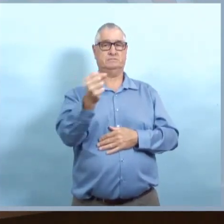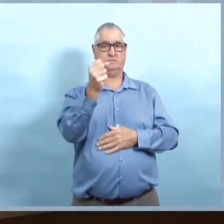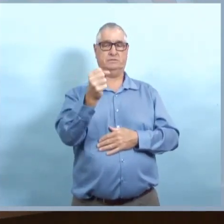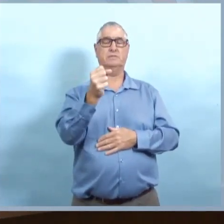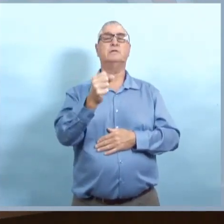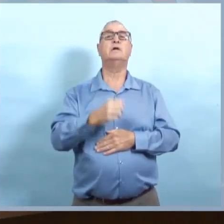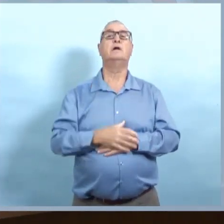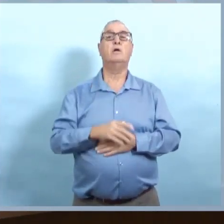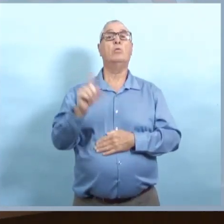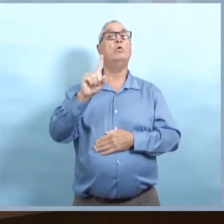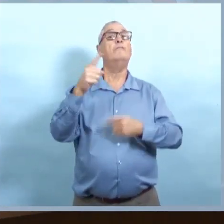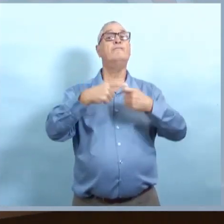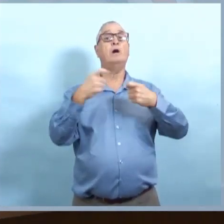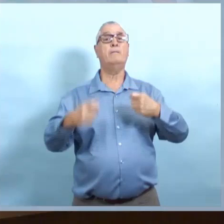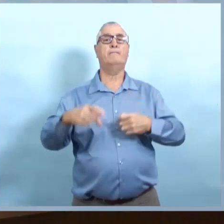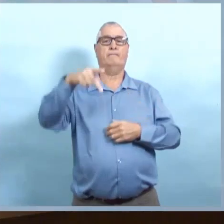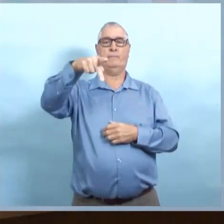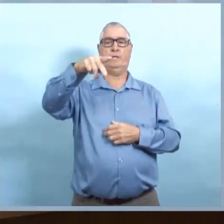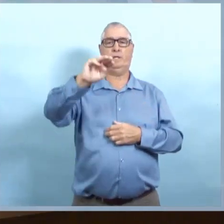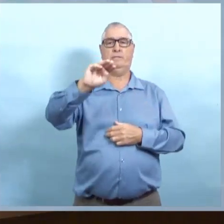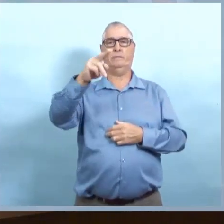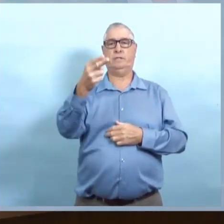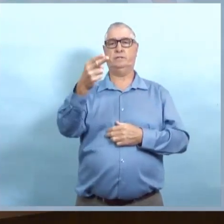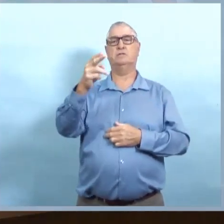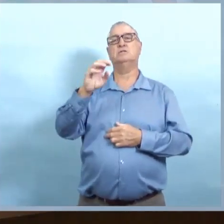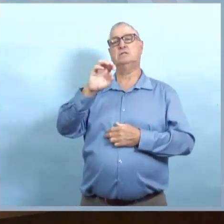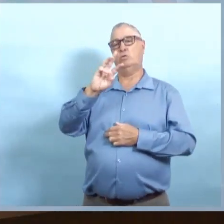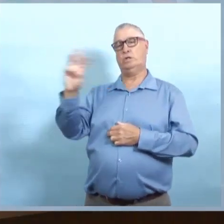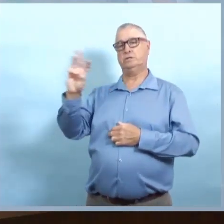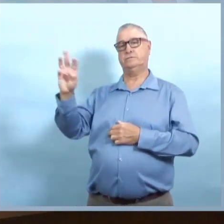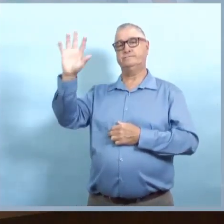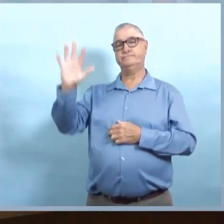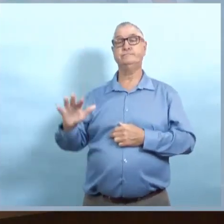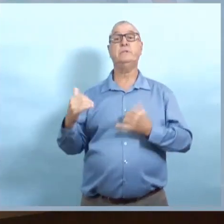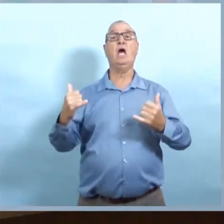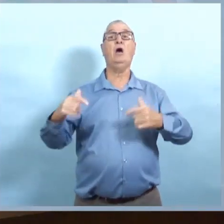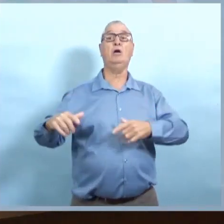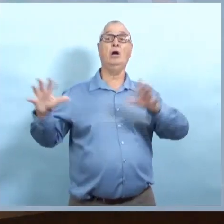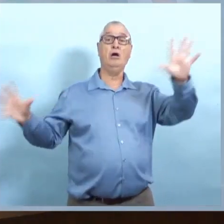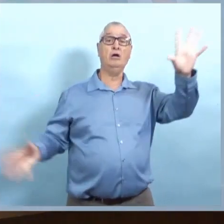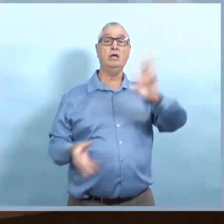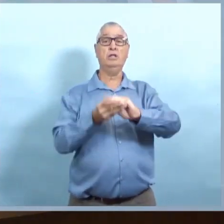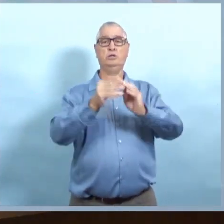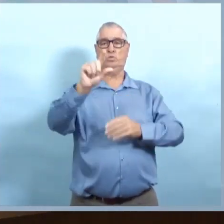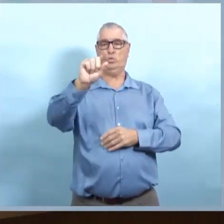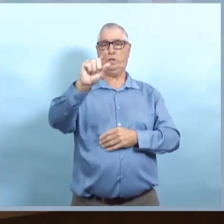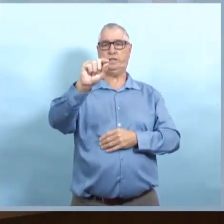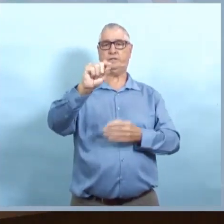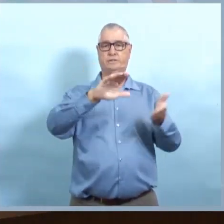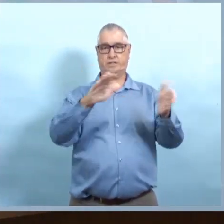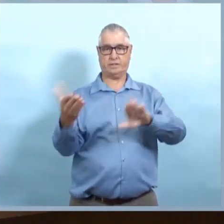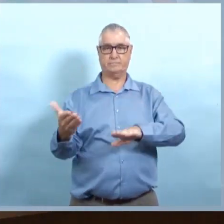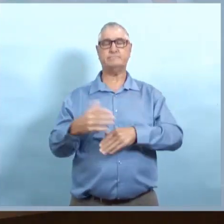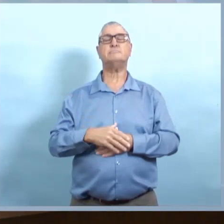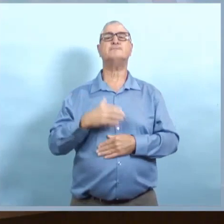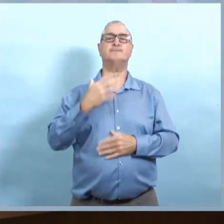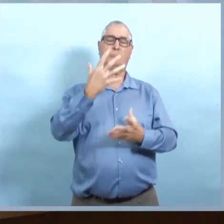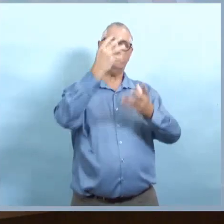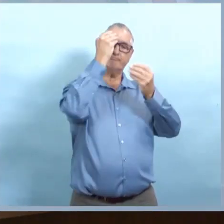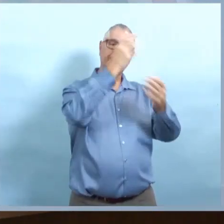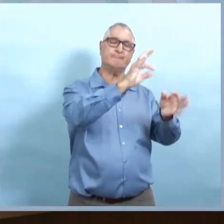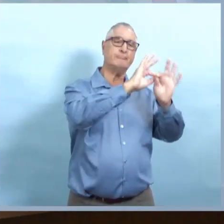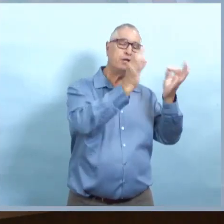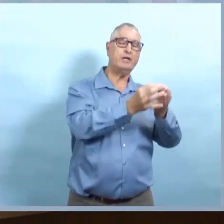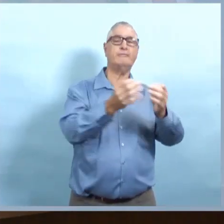Aujourd'hui, nous annonçons aussi un décès additionnel causé par la COVID. Il s'agit d'un septuagénaire de la région de Perry